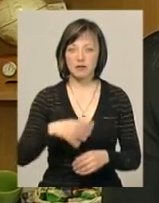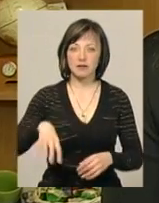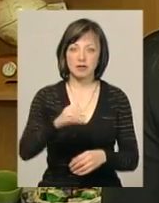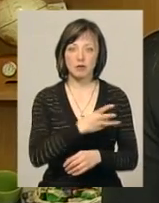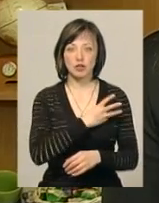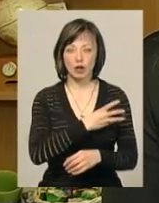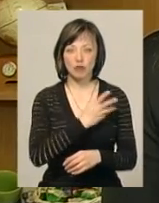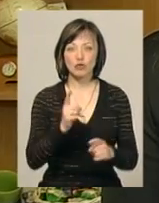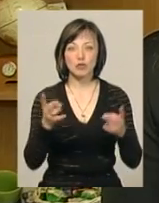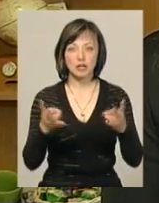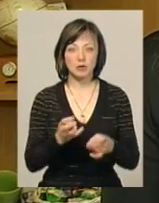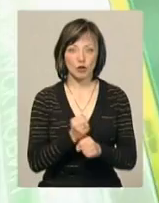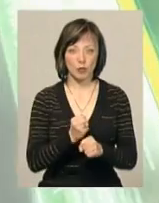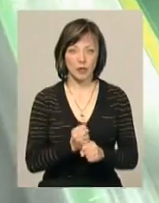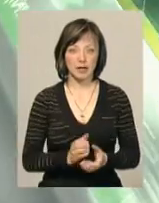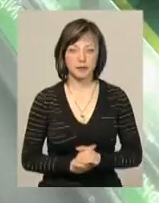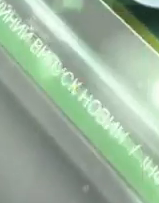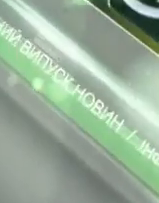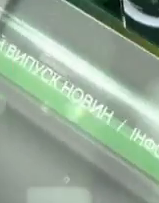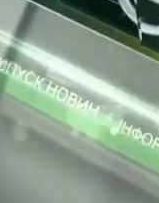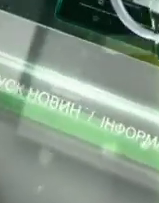бажаючих, що потрібно робити».